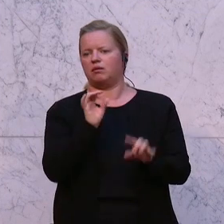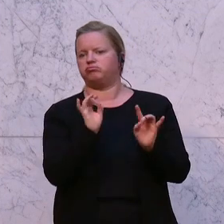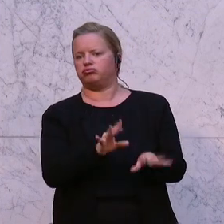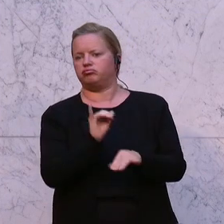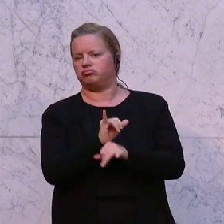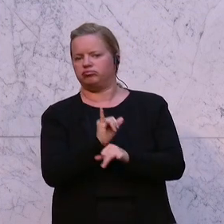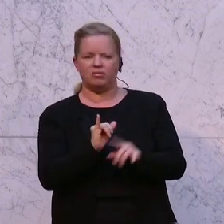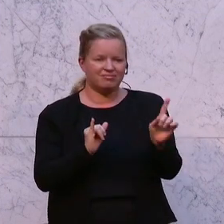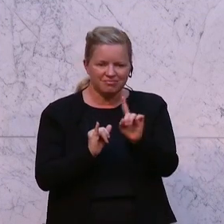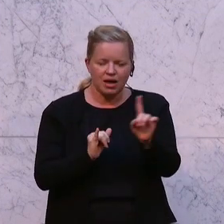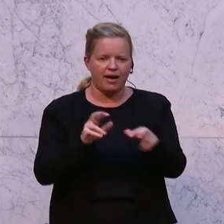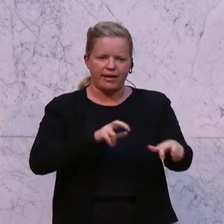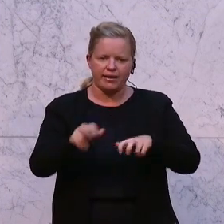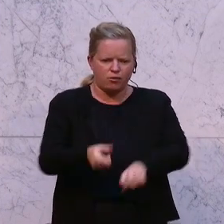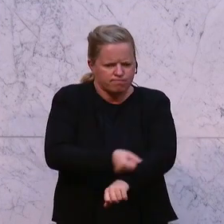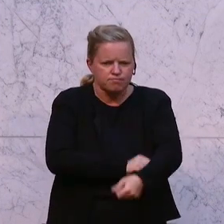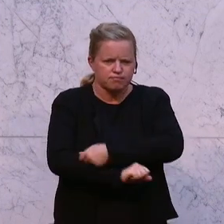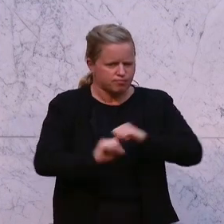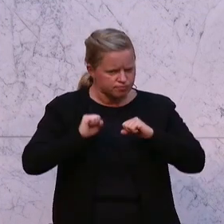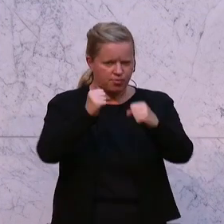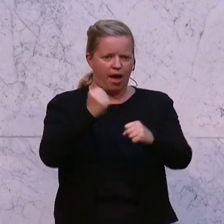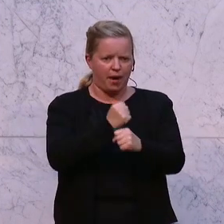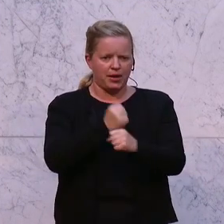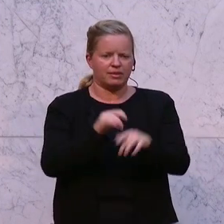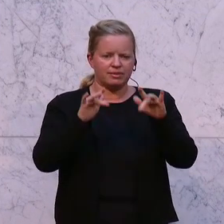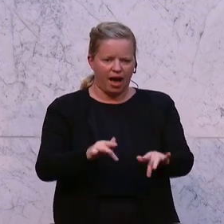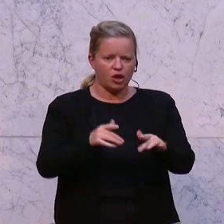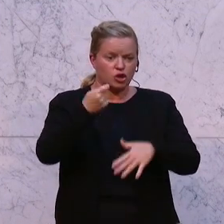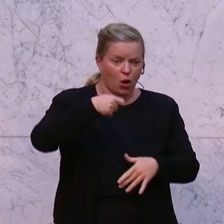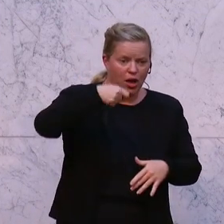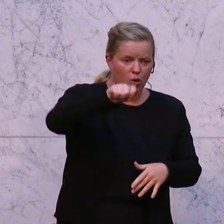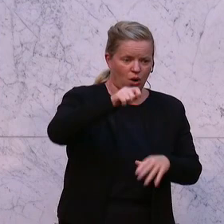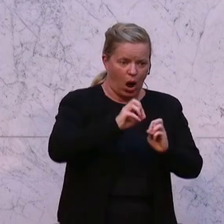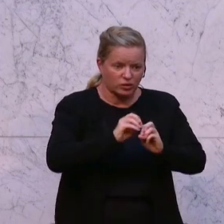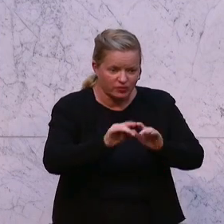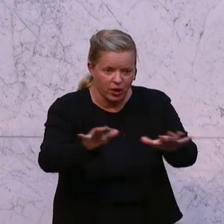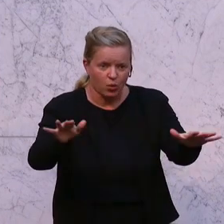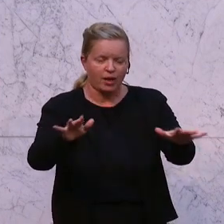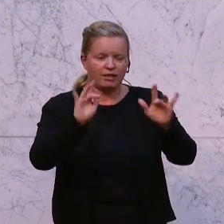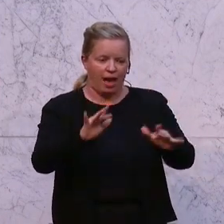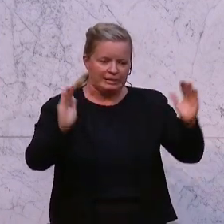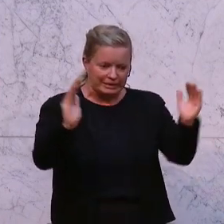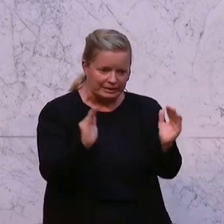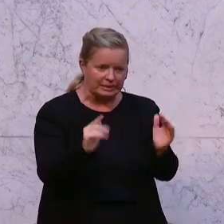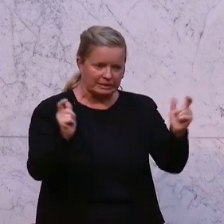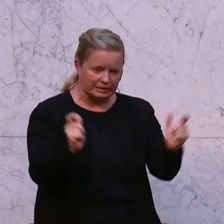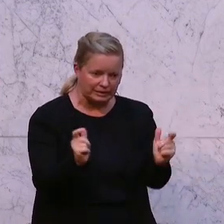sondern die Regierung ist voll am Arbeiten, um diese Effekte der Erteuerung abzufedern und keinesfalls untätig. Vielen Dank.